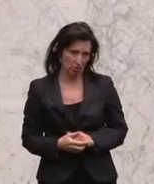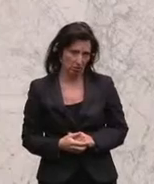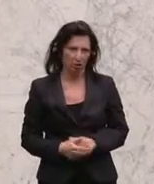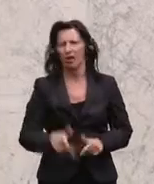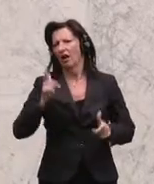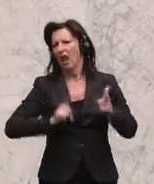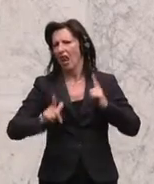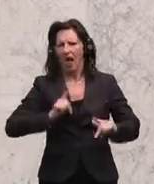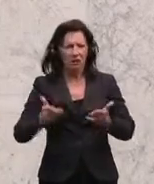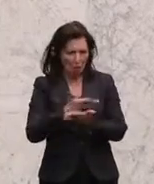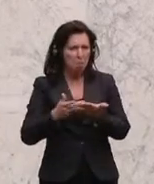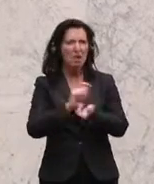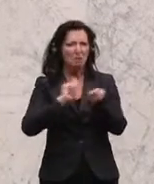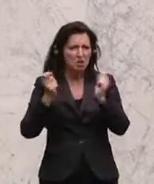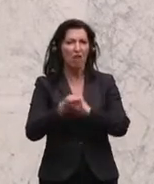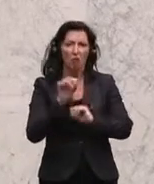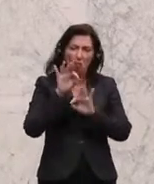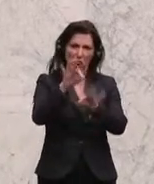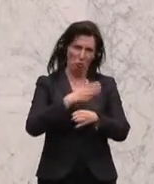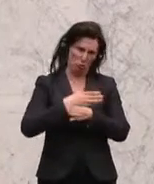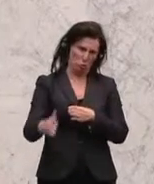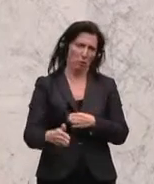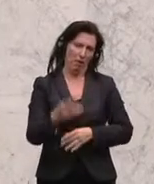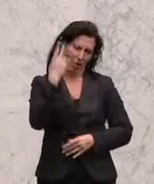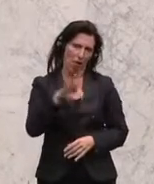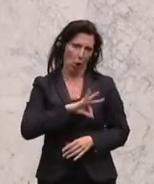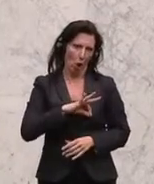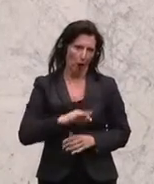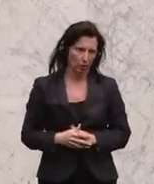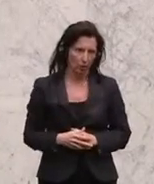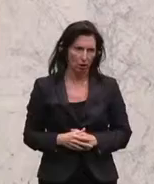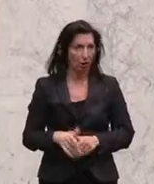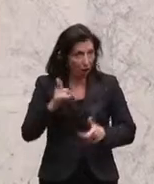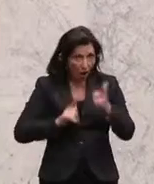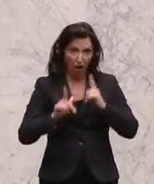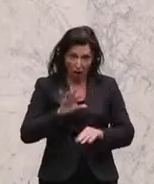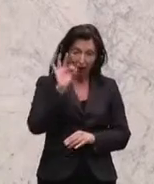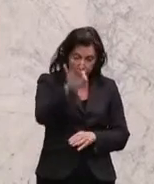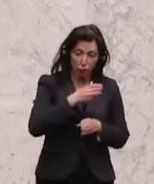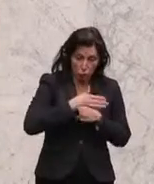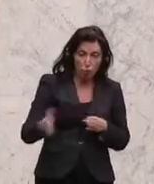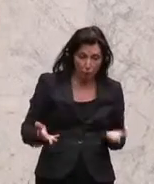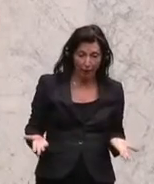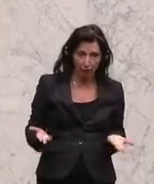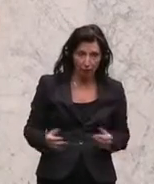Sie die Bildungsreform zu spät, Herr Kollege Kielke. Leider kommt es für Sie zu spät.